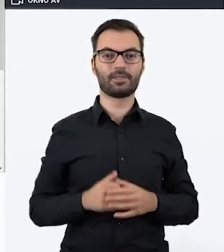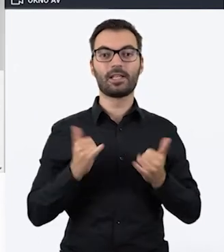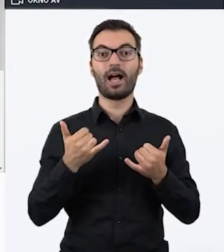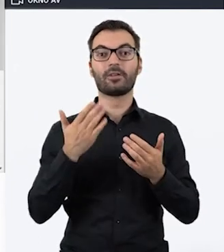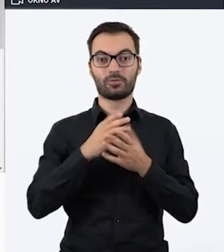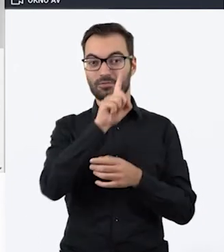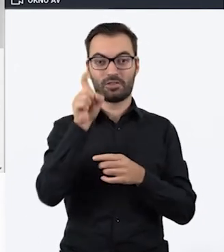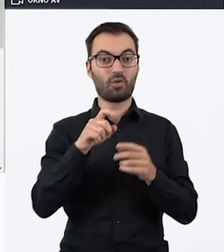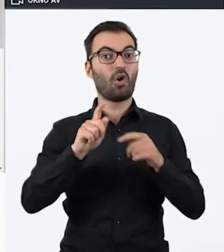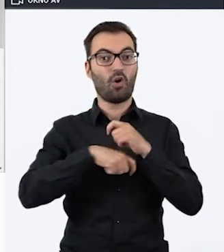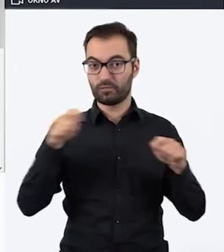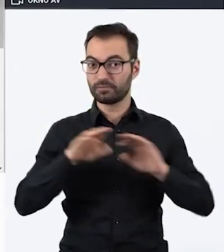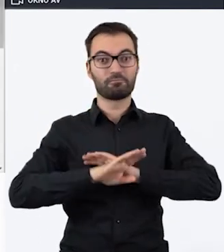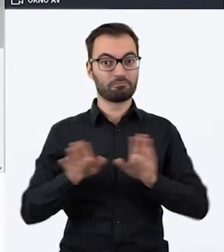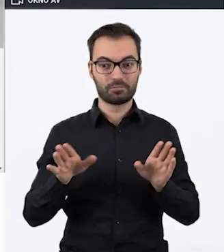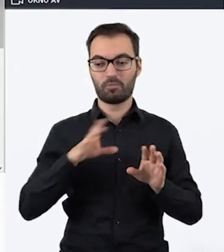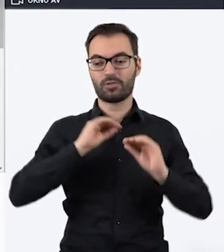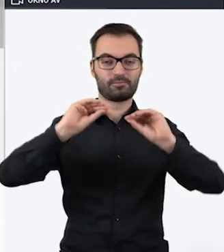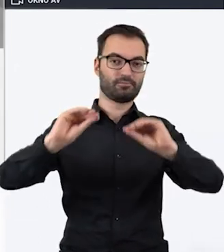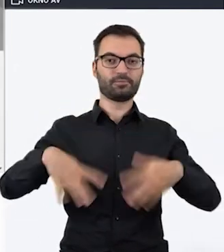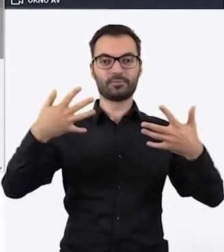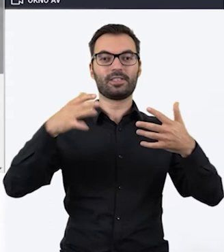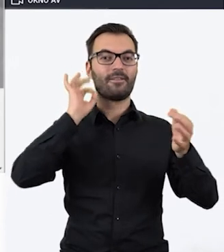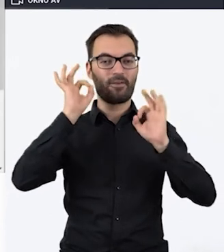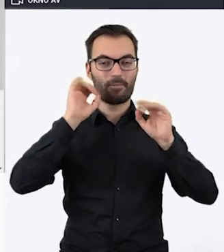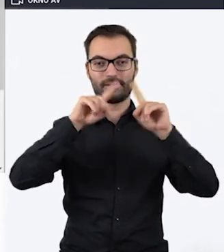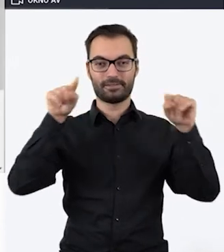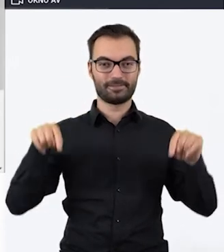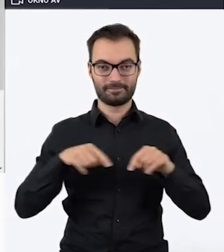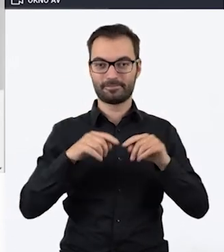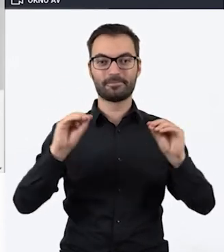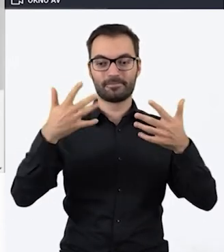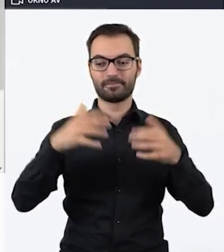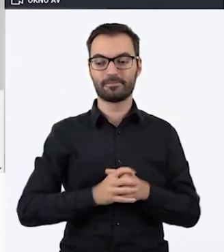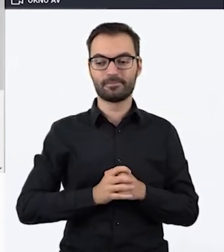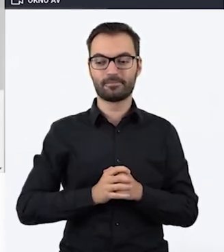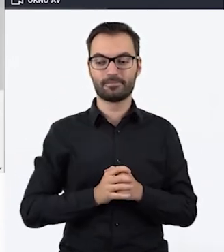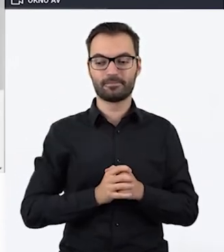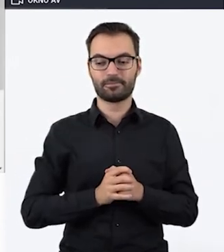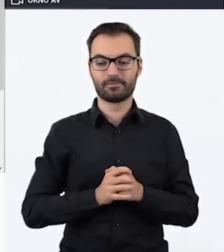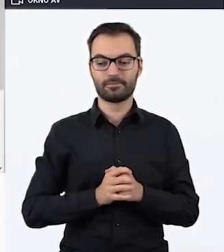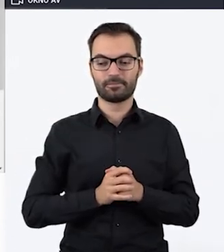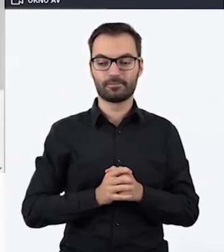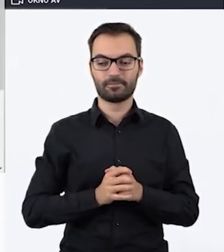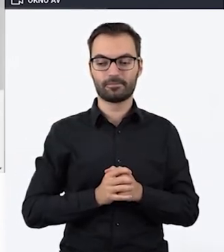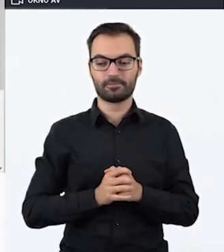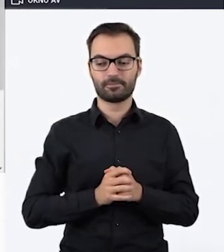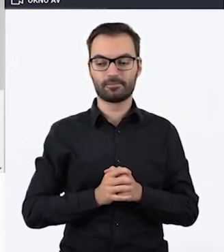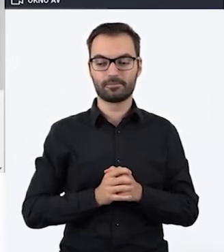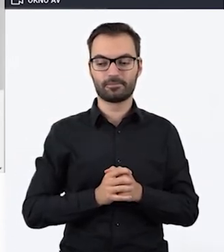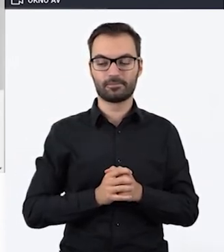rozwiązaniu jakiejś zagadki może wyświetlić nam się komunikat, informacja, która